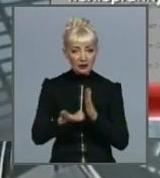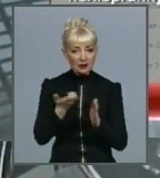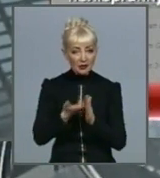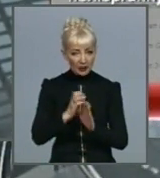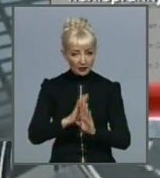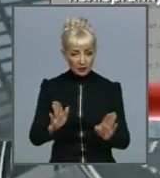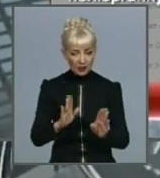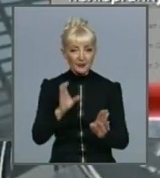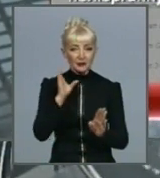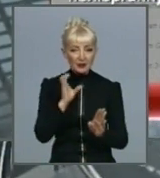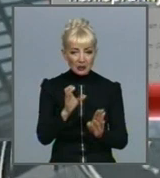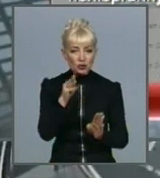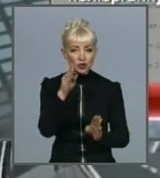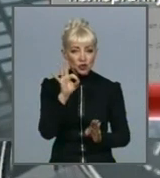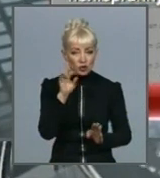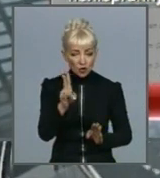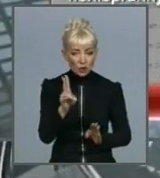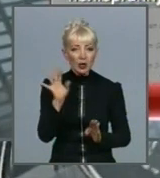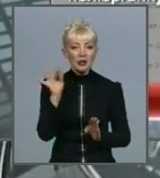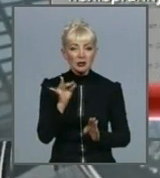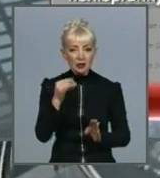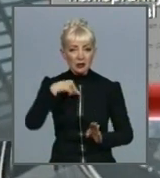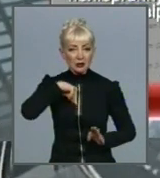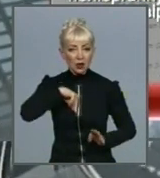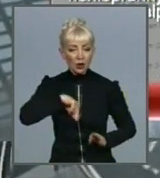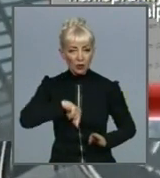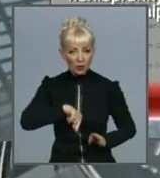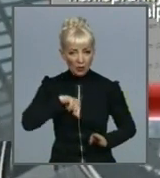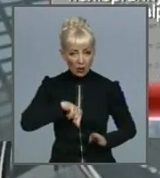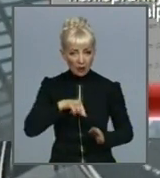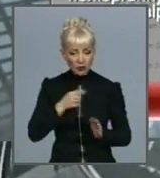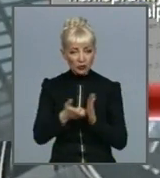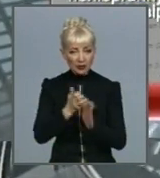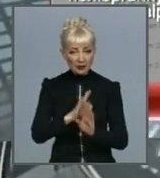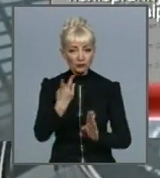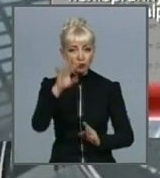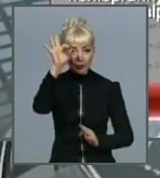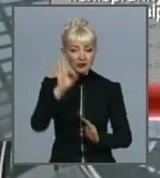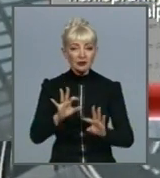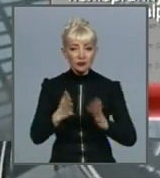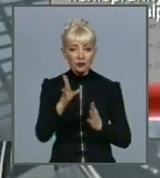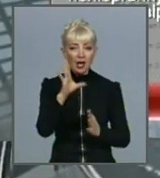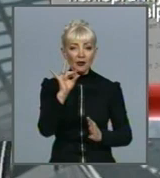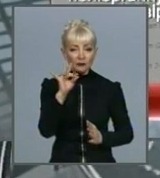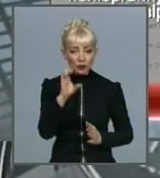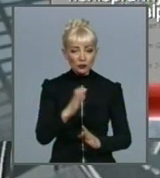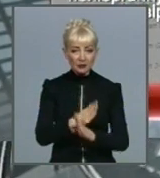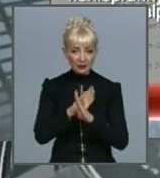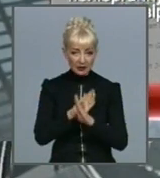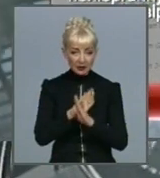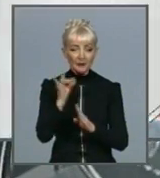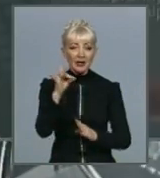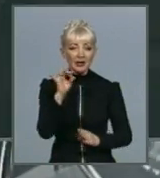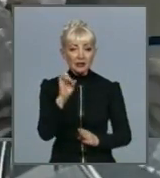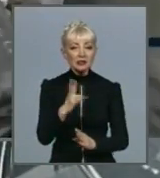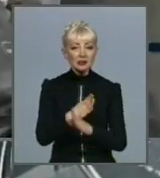і поліорганну недостатність. У 2% зареєстрованих випадків вірус смертельний. І ризик смерті збільшується з